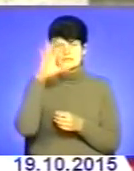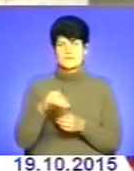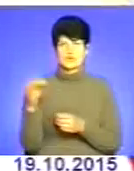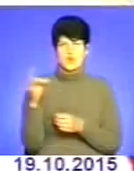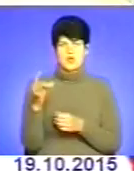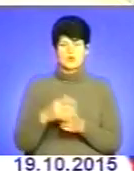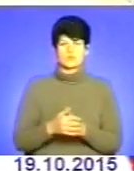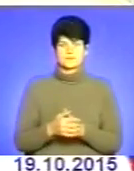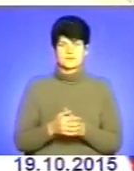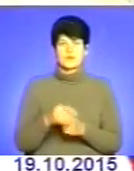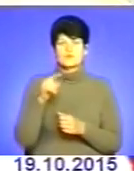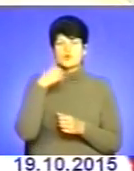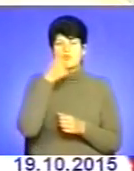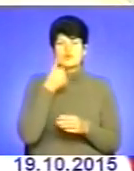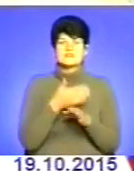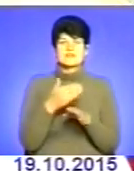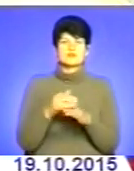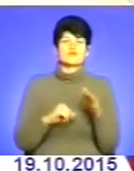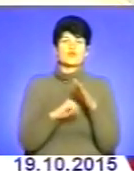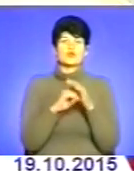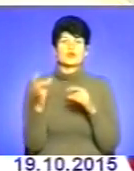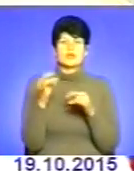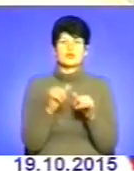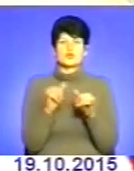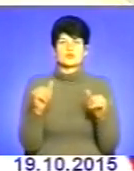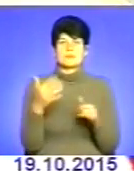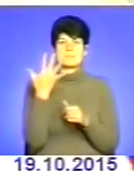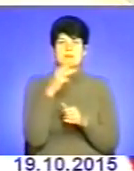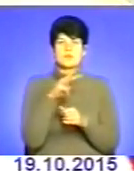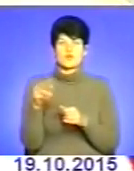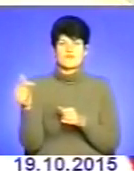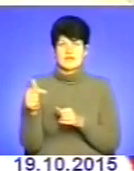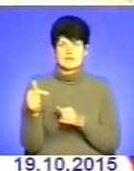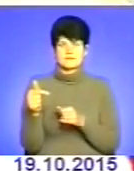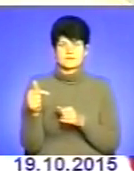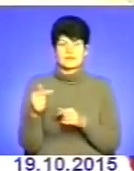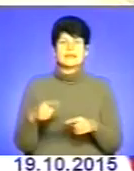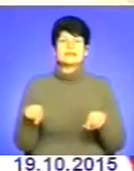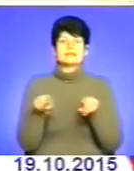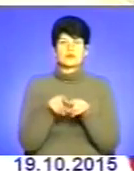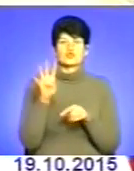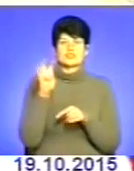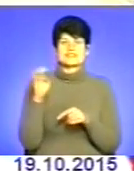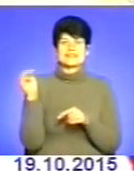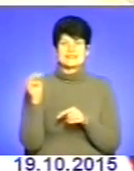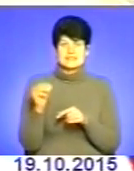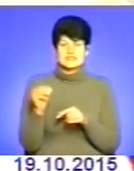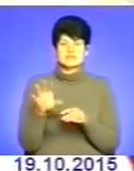В цьому році ми виділили з фонду регіонального розвитку майже 5 мільйонів гривень І також 400 тисяч пішло